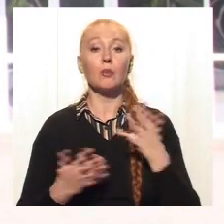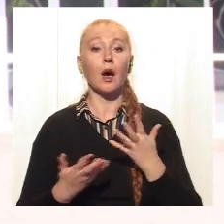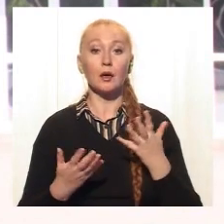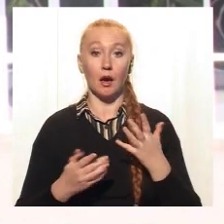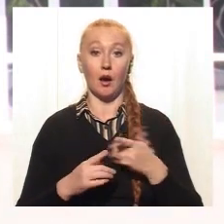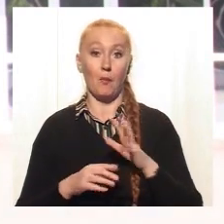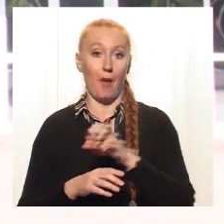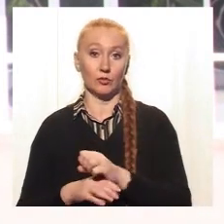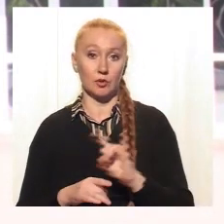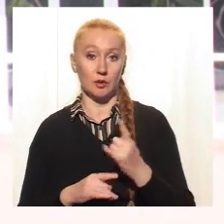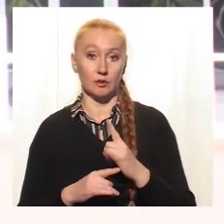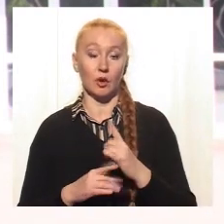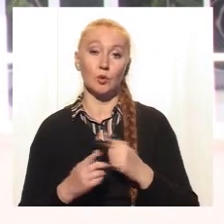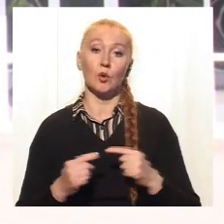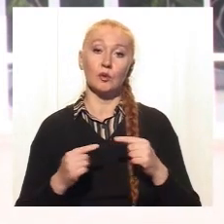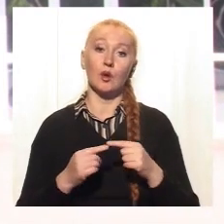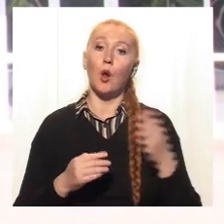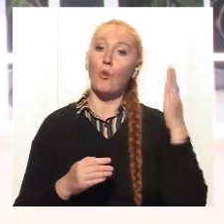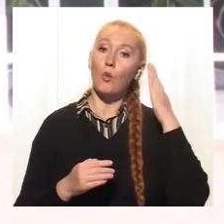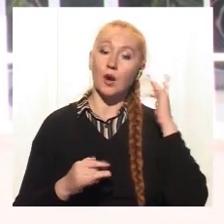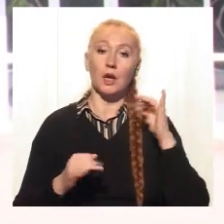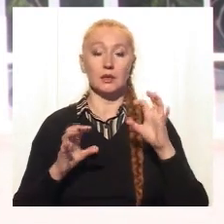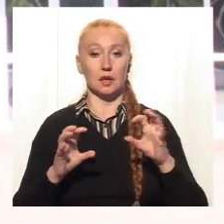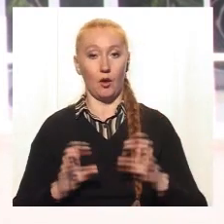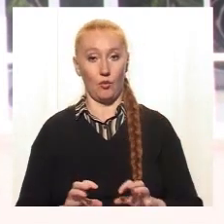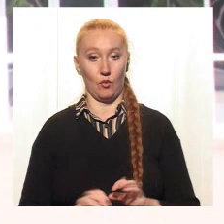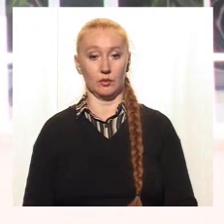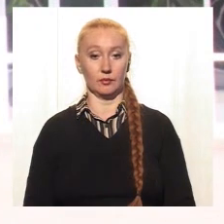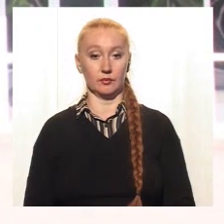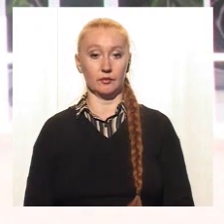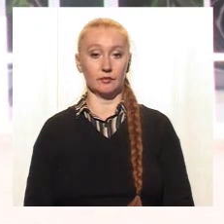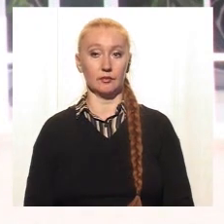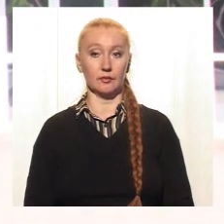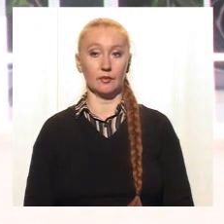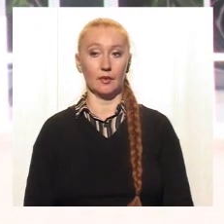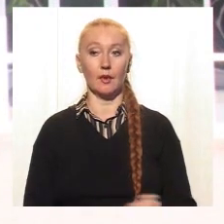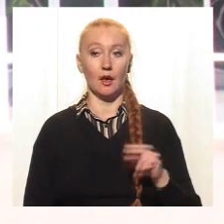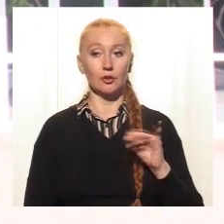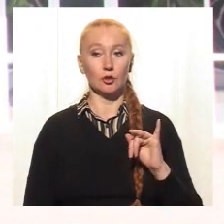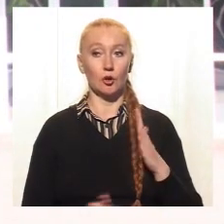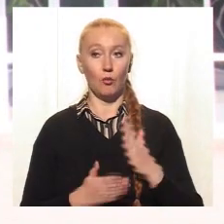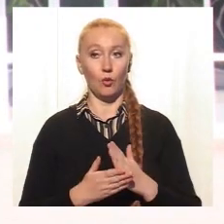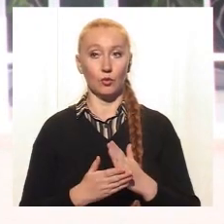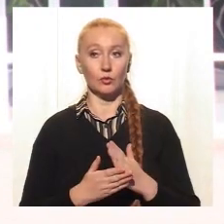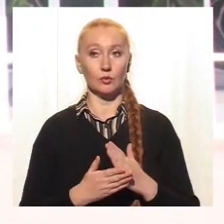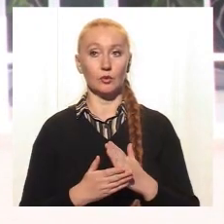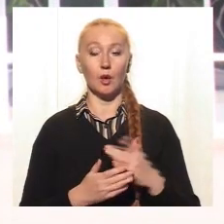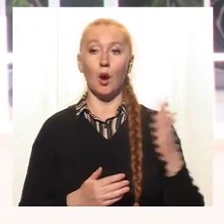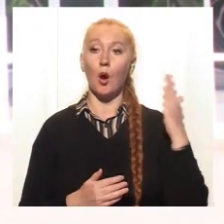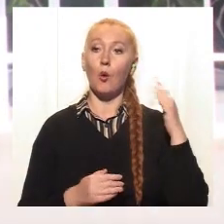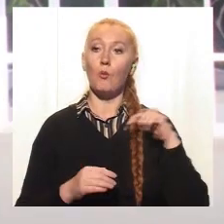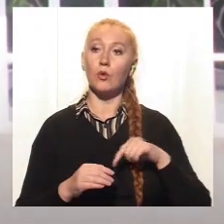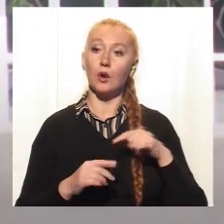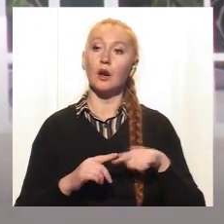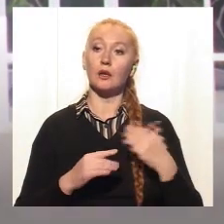покусала, тут якраз співвідношення моралі і закону. Чи буде, скажімо, чи морально